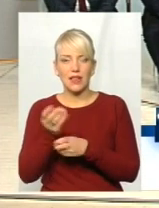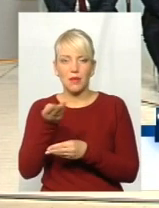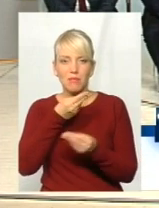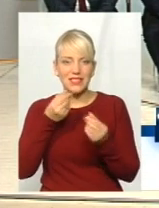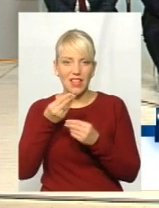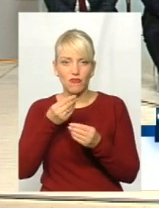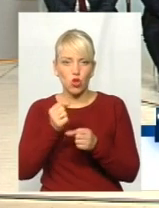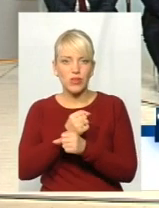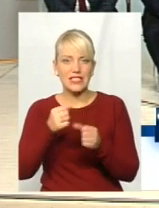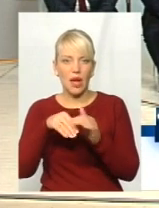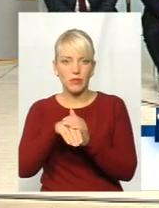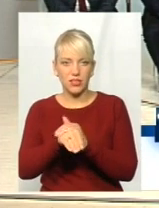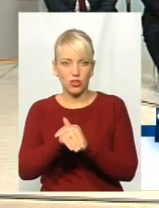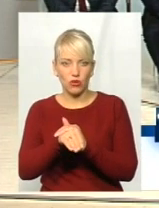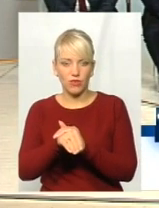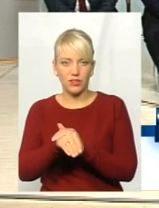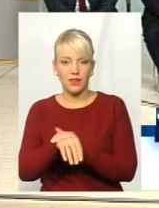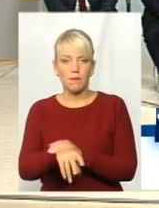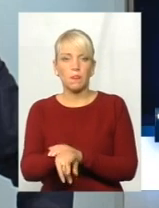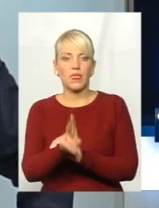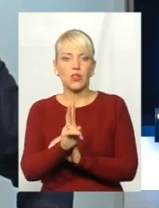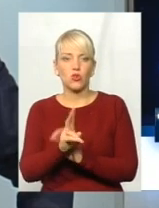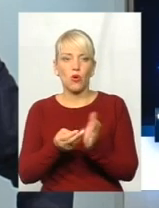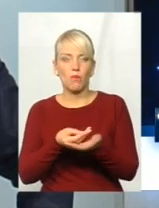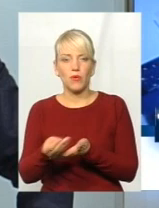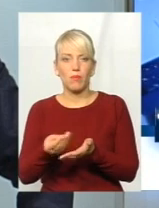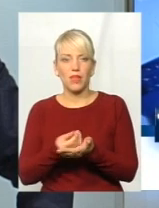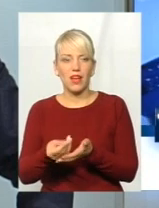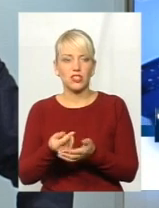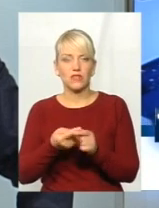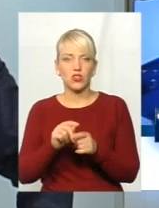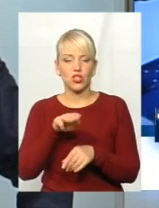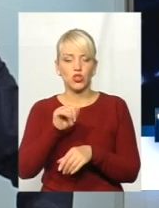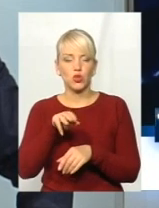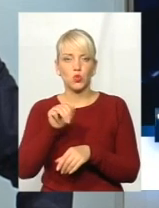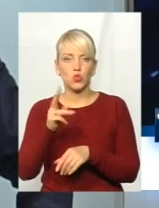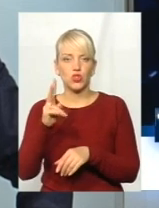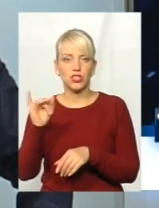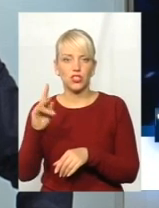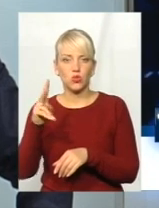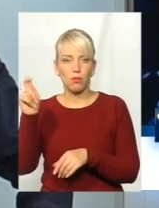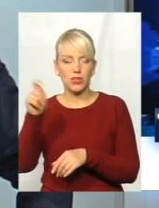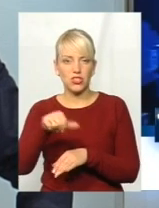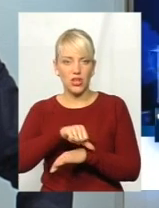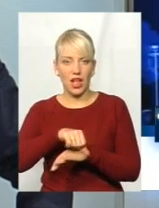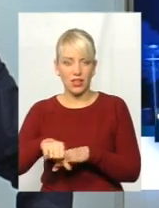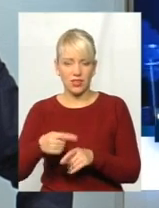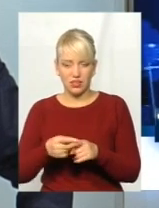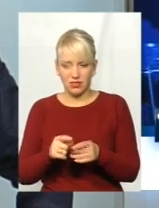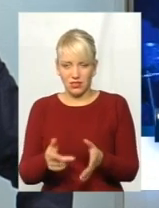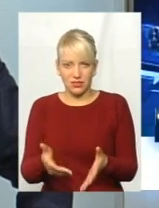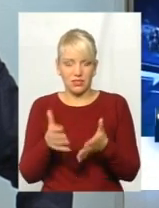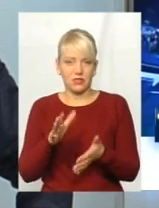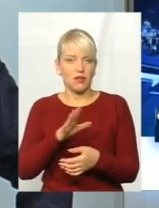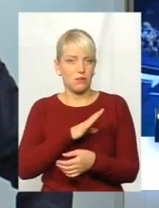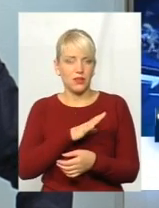опасності,-за цього? Хто проплачував ці тітушки, які там приїжджали? Навіть це і ясно було.